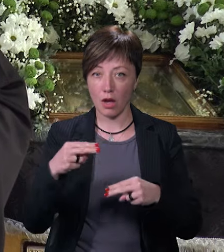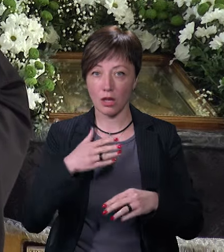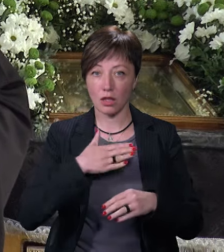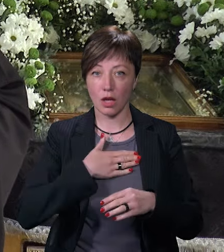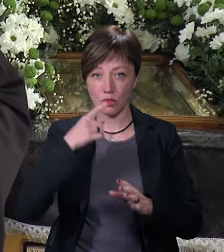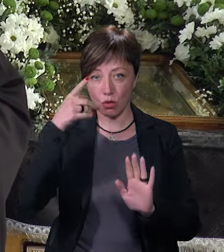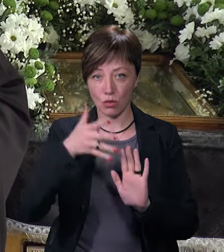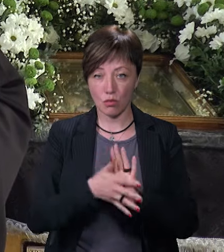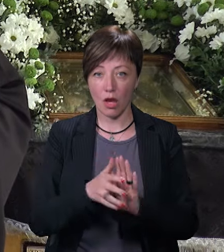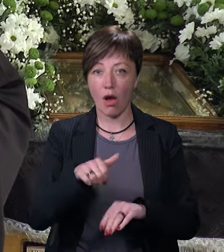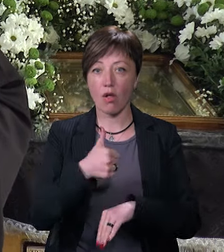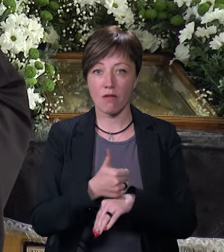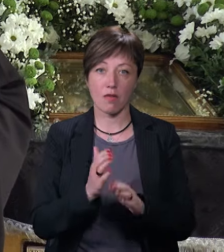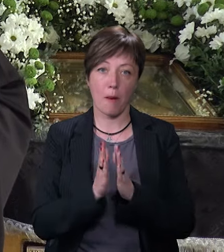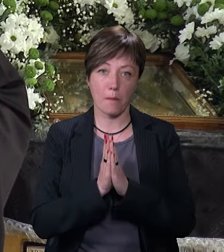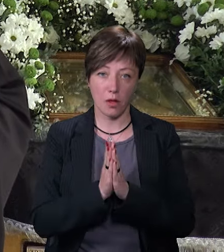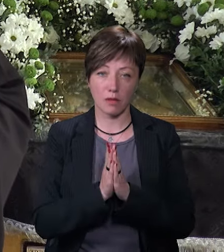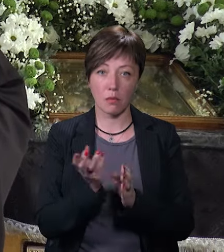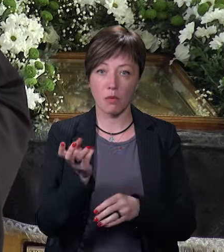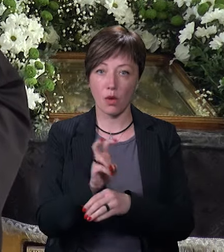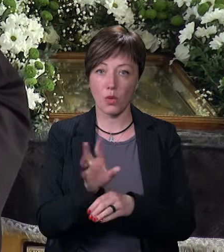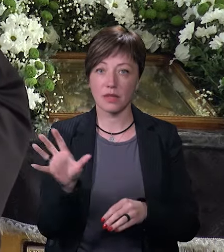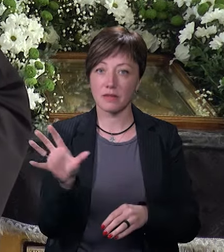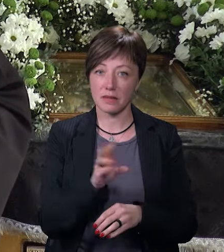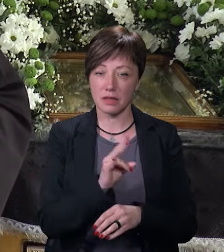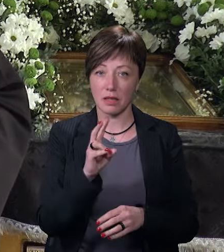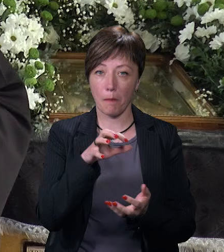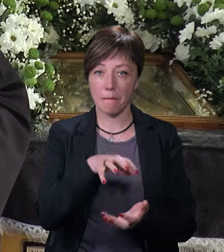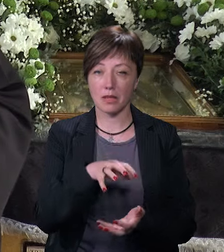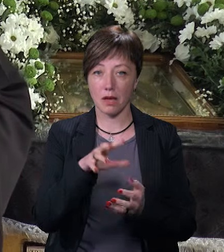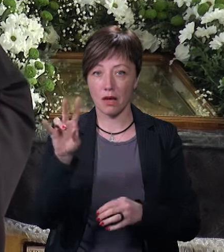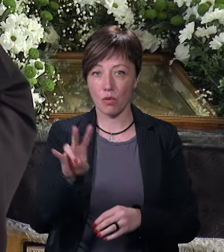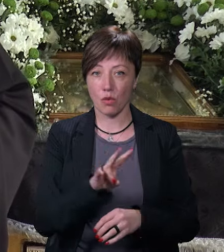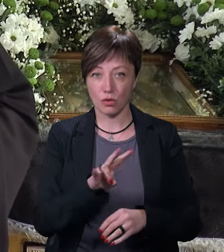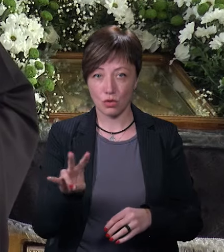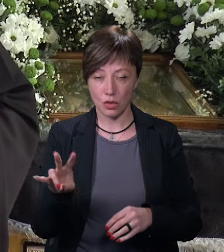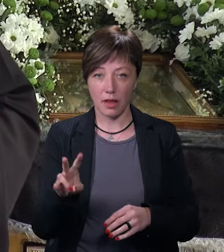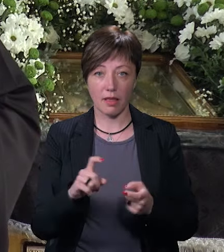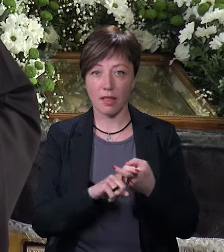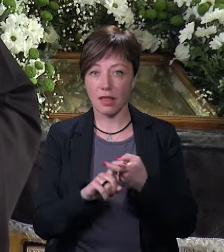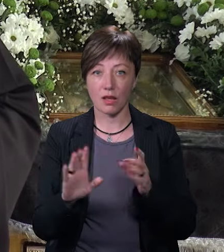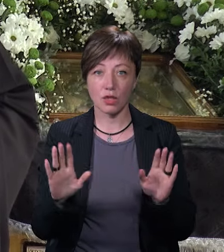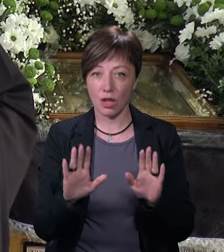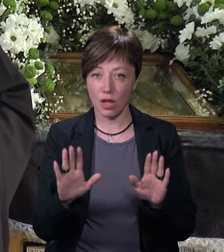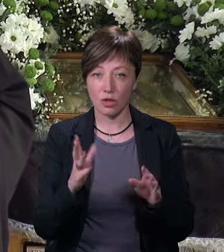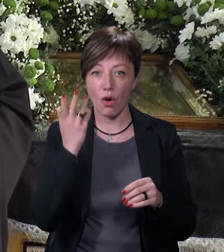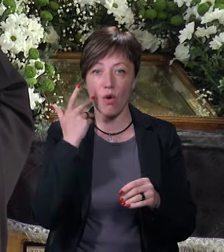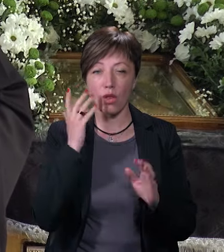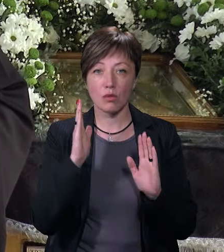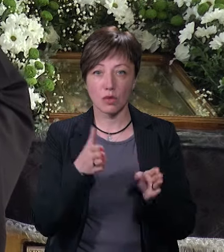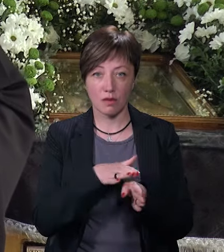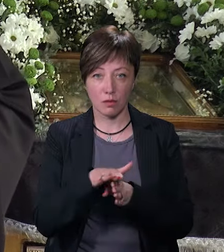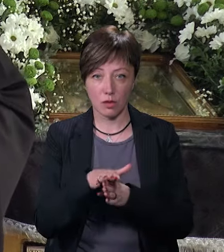нашого розуміння. А головне – молитви. Приходьте усі на пасхальне богослужіння, незалежно від того, коли воно буде